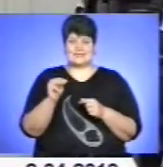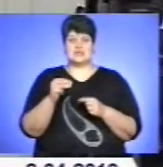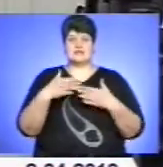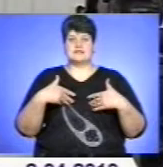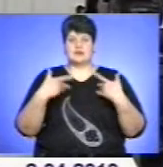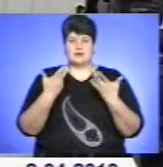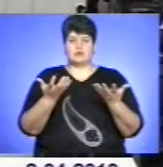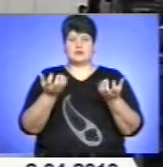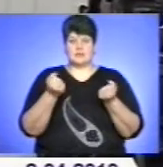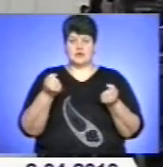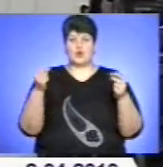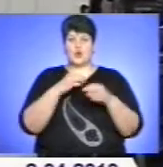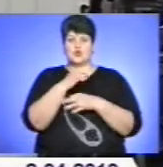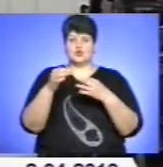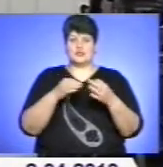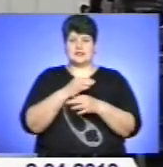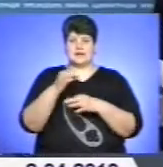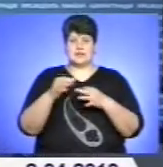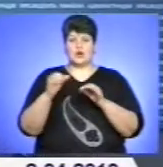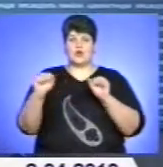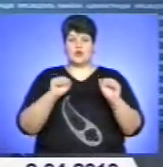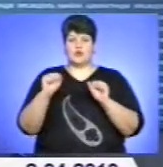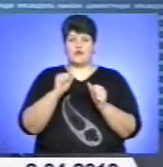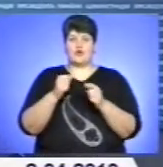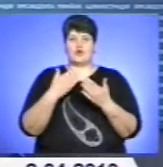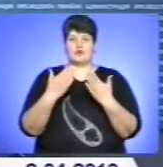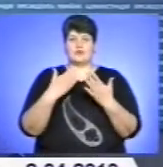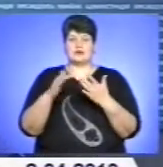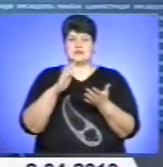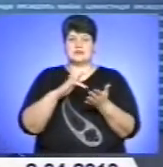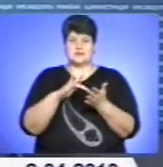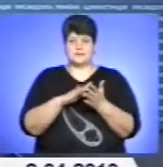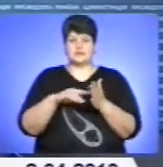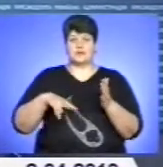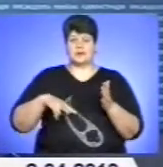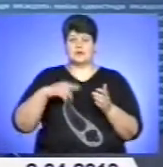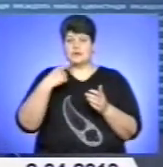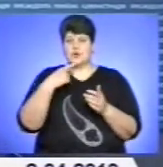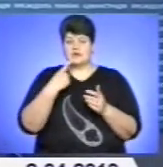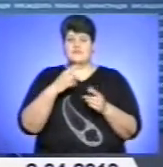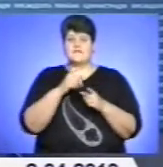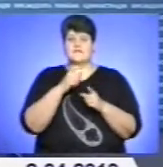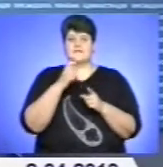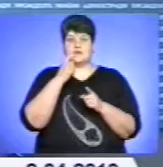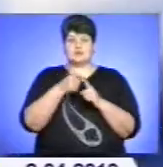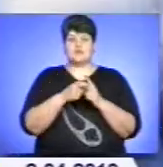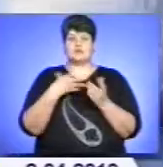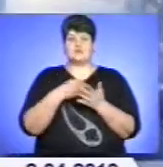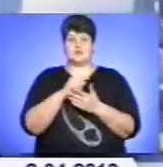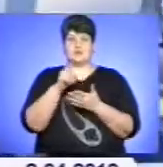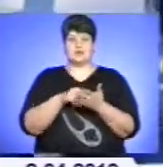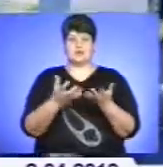безпосередньо від фахівців урядового контакт-центру. В адміністрації запевняють, відповідь на своє питання отримає кожен.